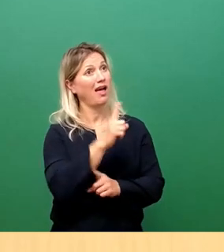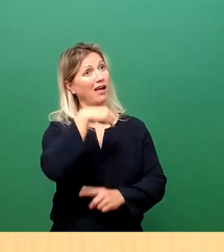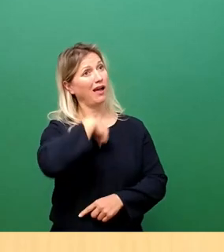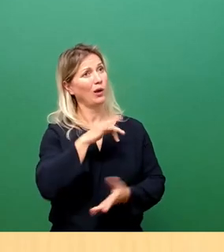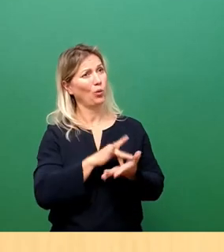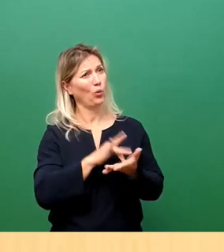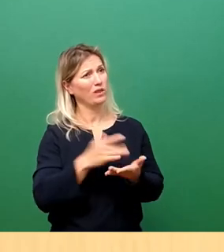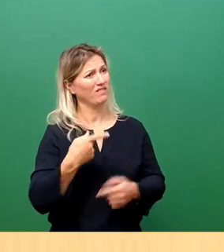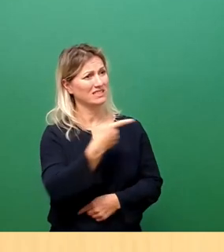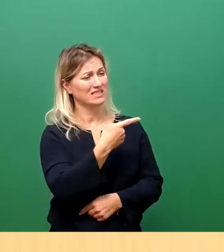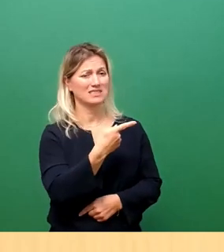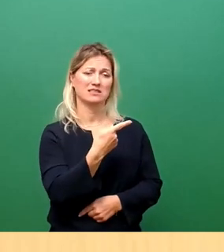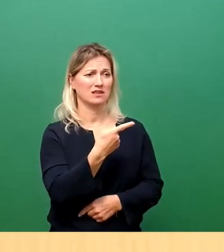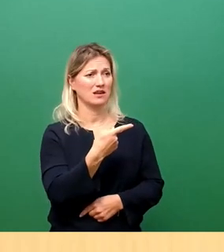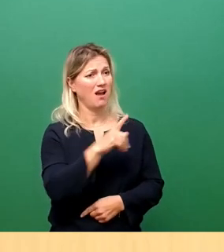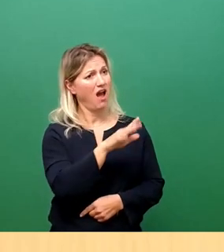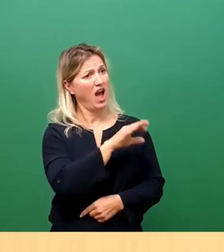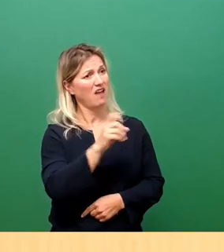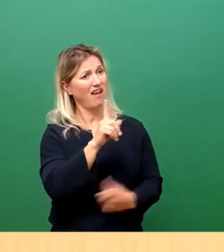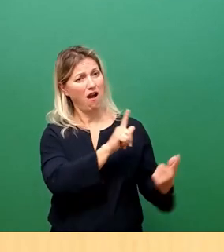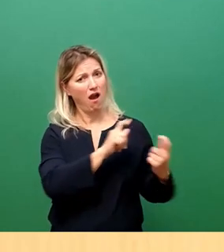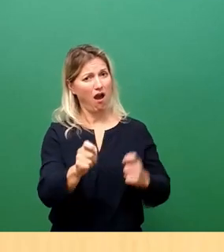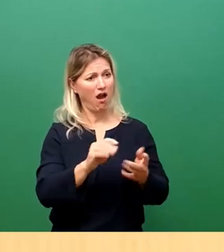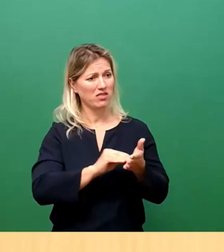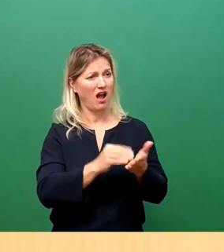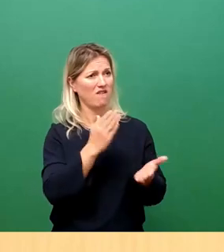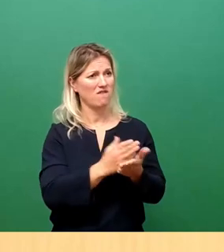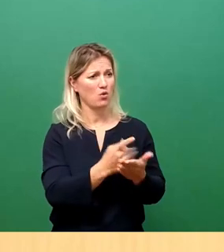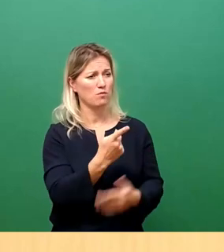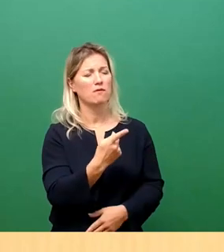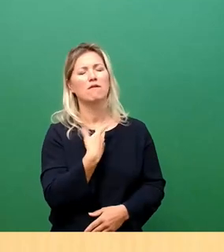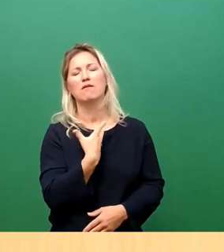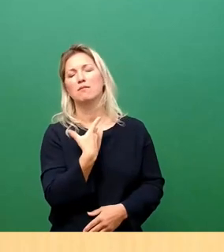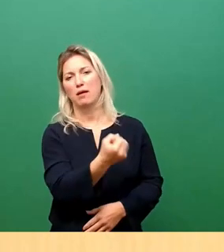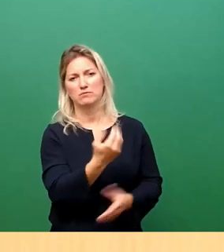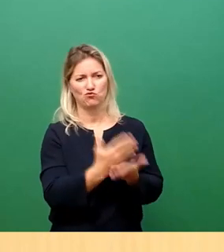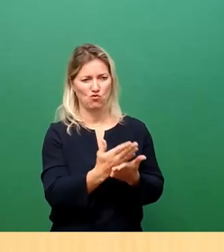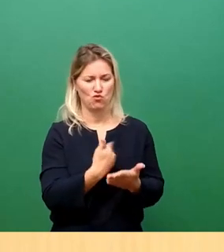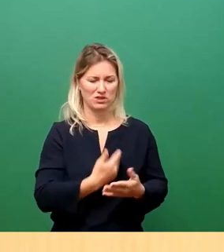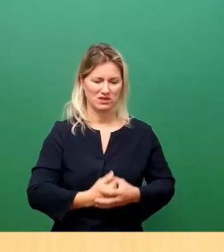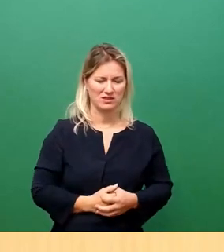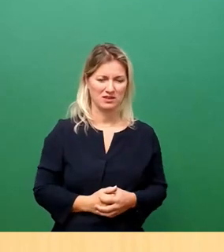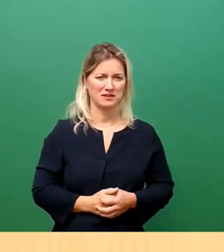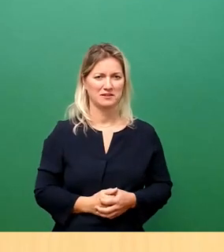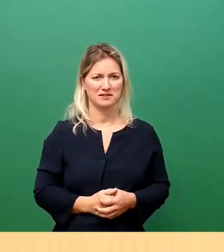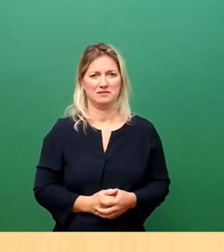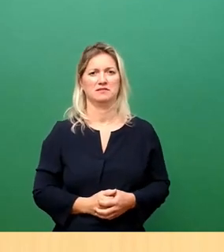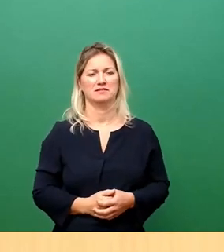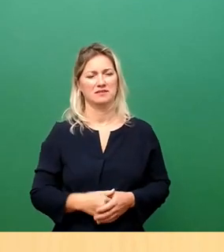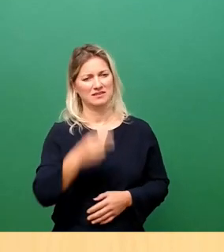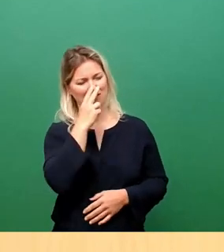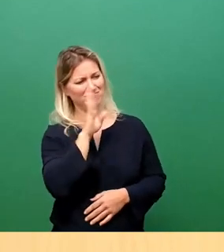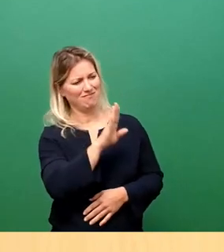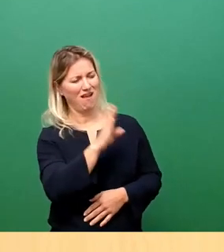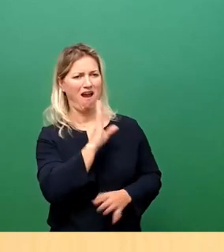den Antrag der AfD ist doch nur allzu durchsichtig. Herr braucht sich doch nur die Aktivitäten anzuschauen.